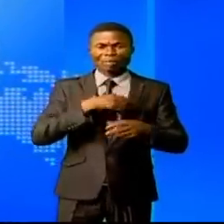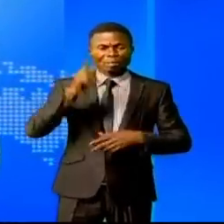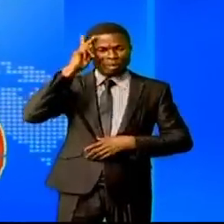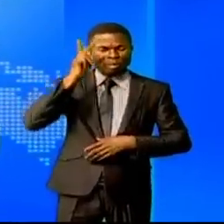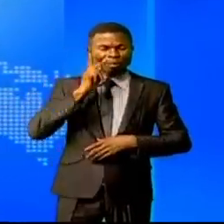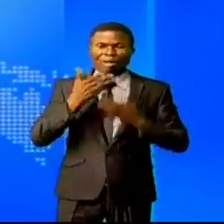reviens demain à 23h.